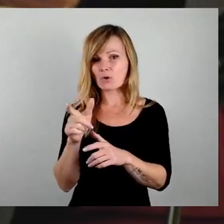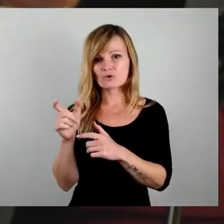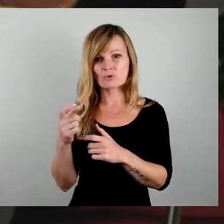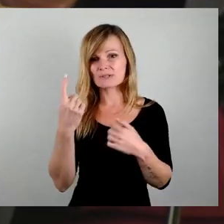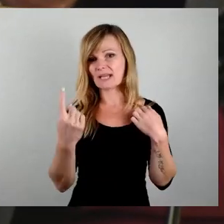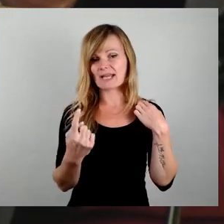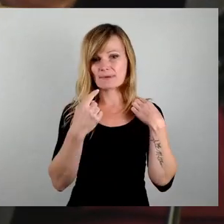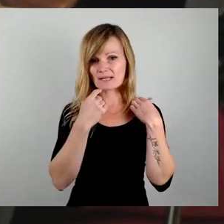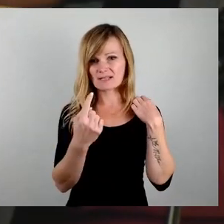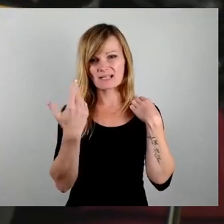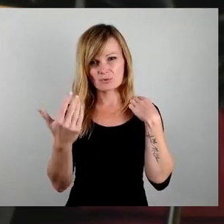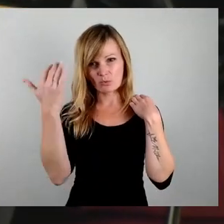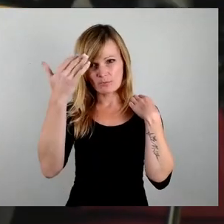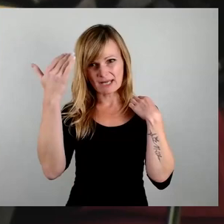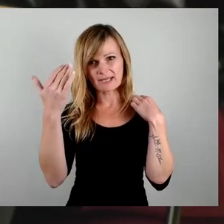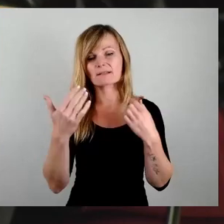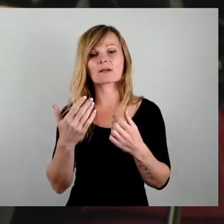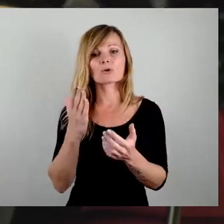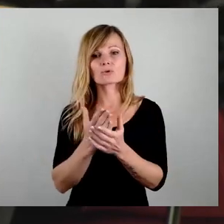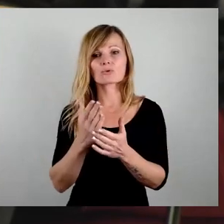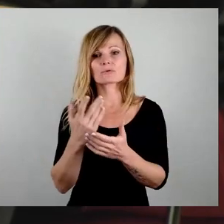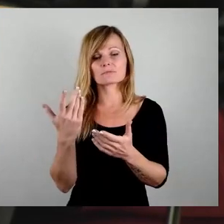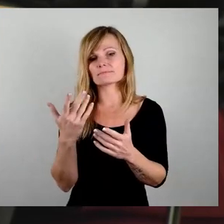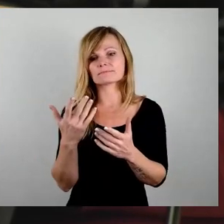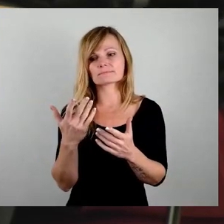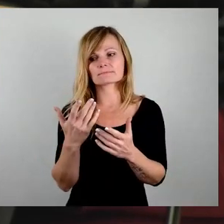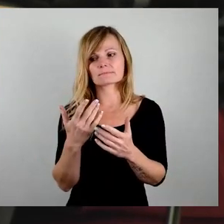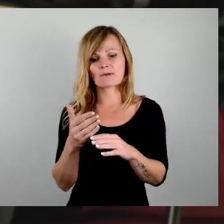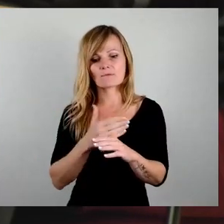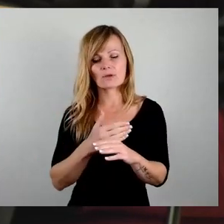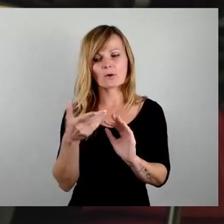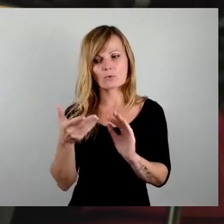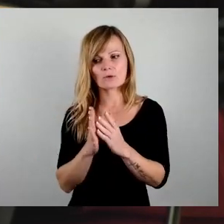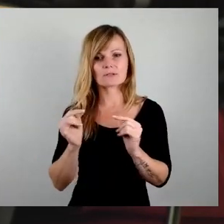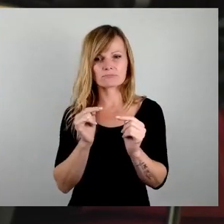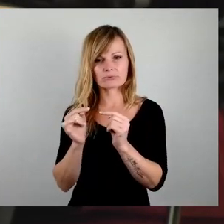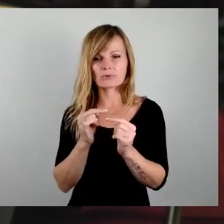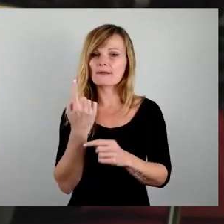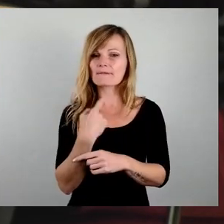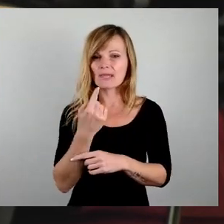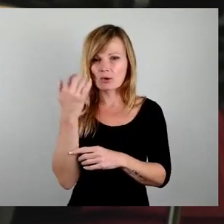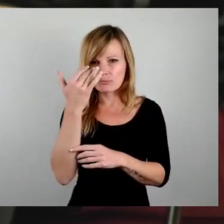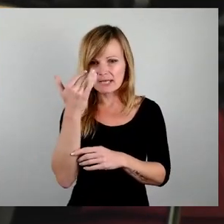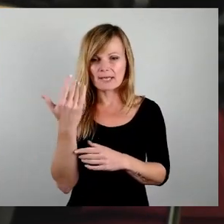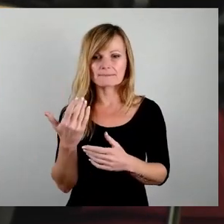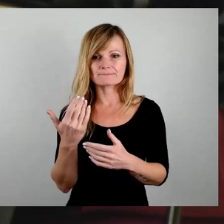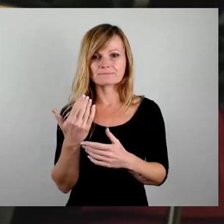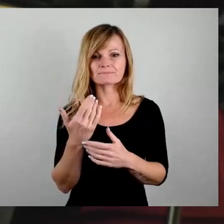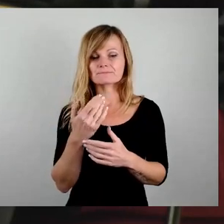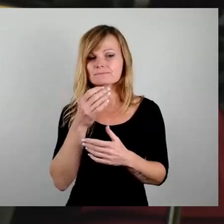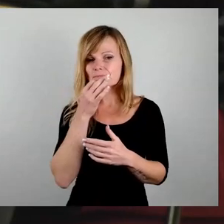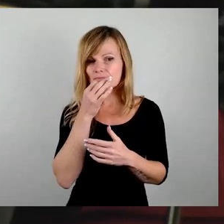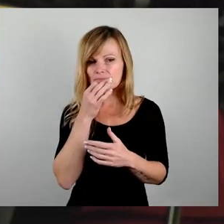überlegt. Da hätte man ja schon mal das andiskutieren können und sagen können, wir überlegen, was ist das, also die Frage, ob man das als Darlehen ersetzt,